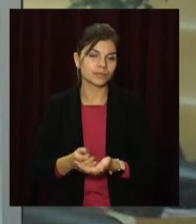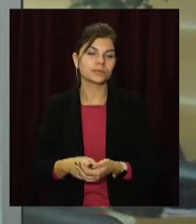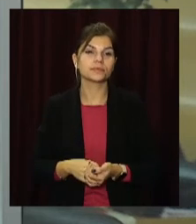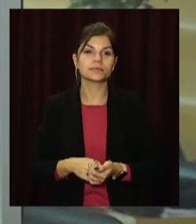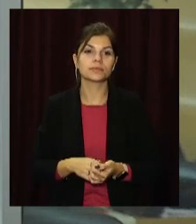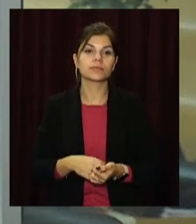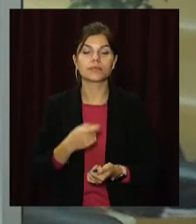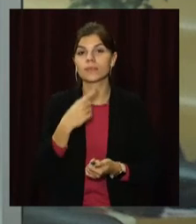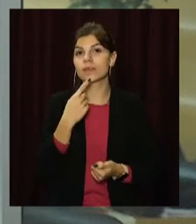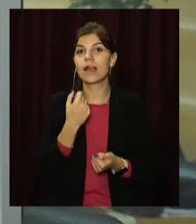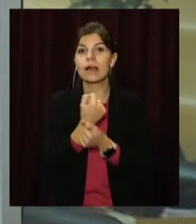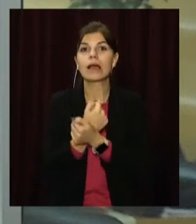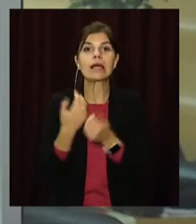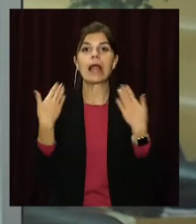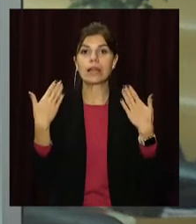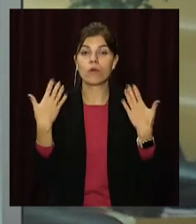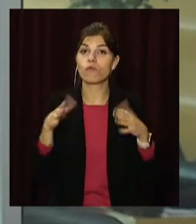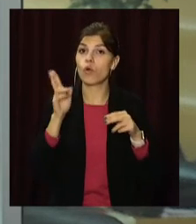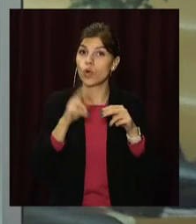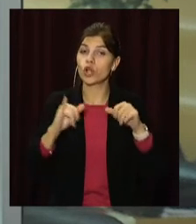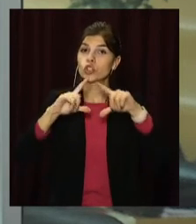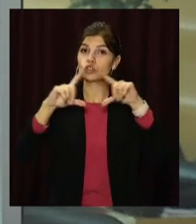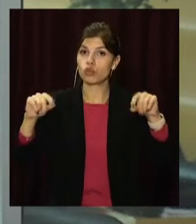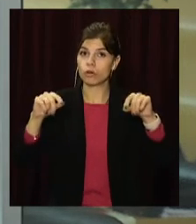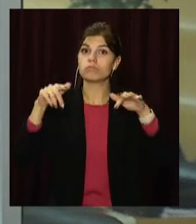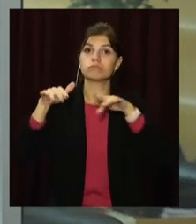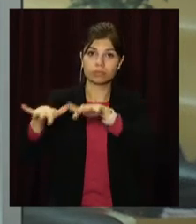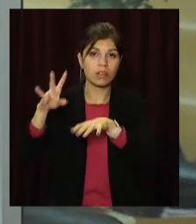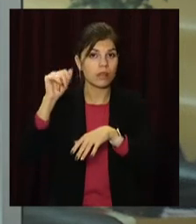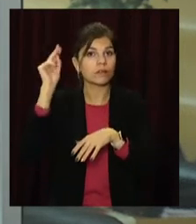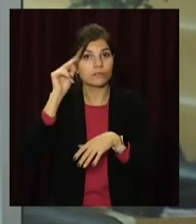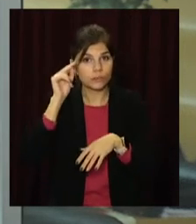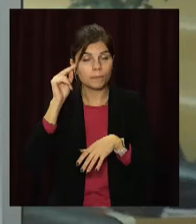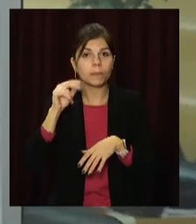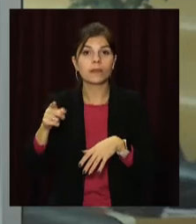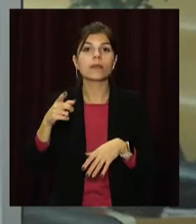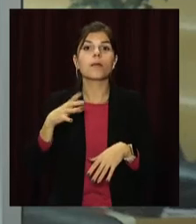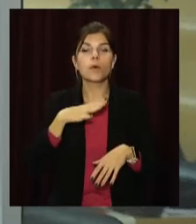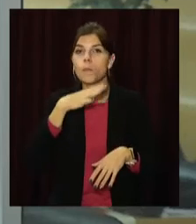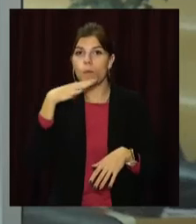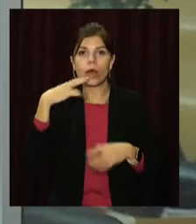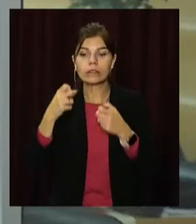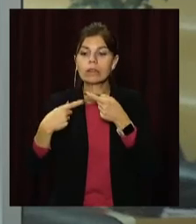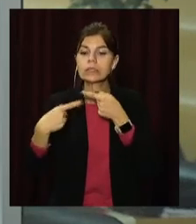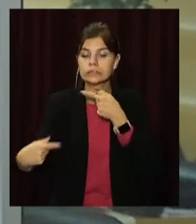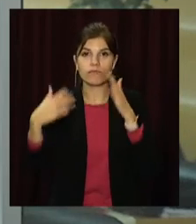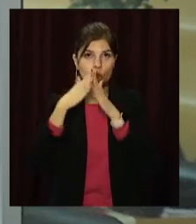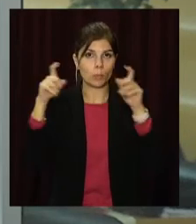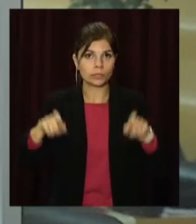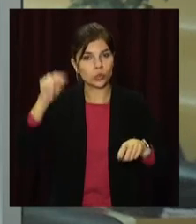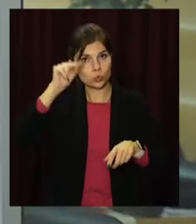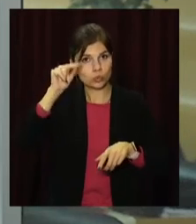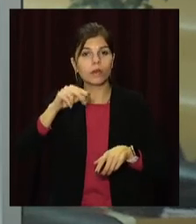Дострокові канікули завершились і школя Рідніпра вийшли на навчання. Більшість – на дистанційне. За постановою